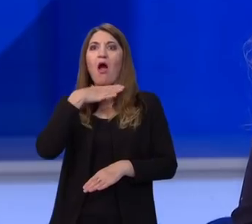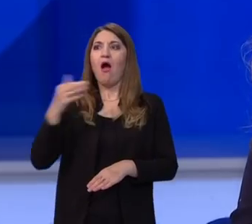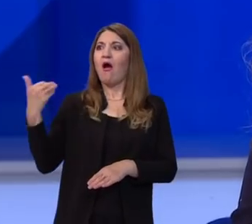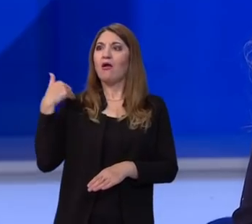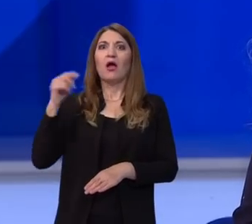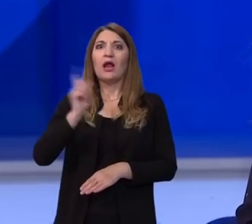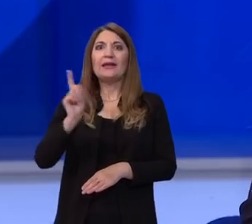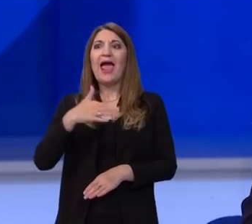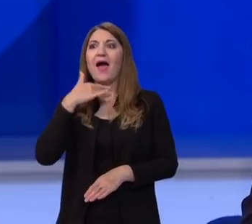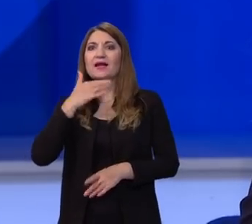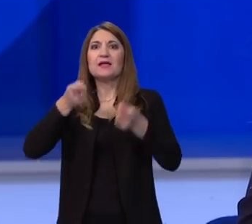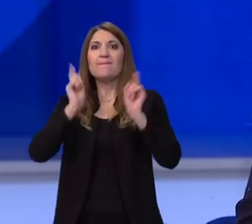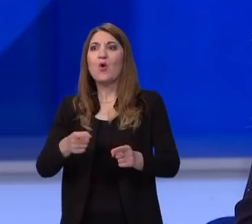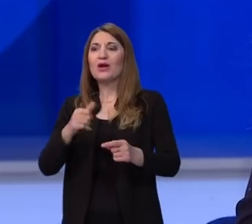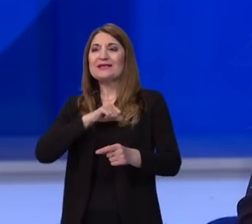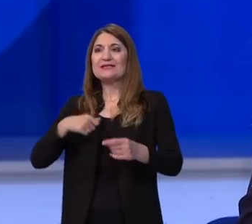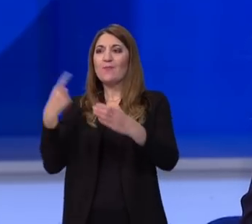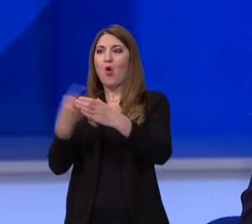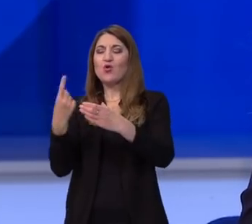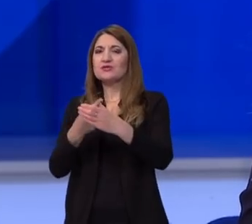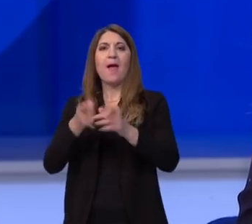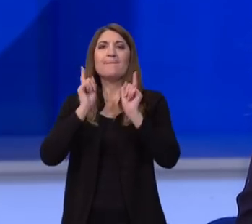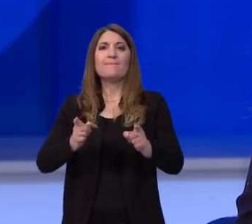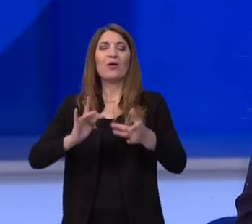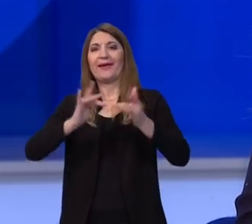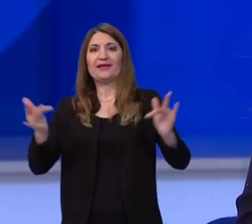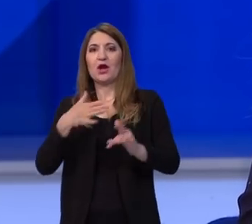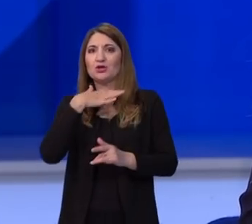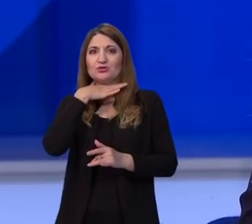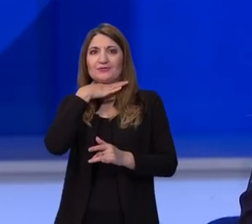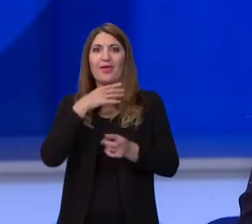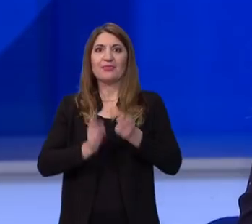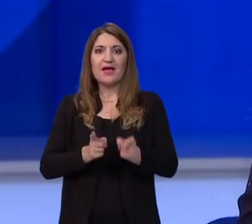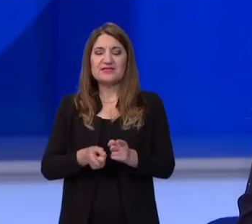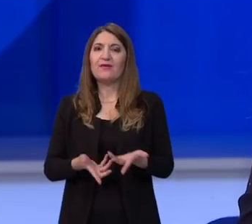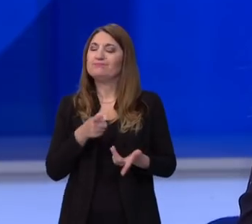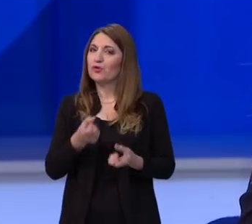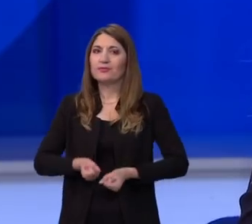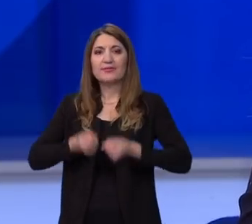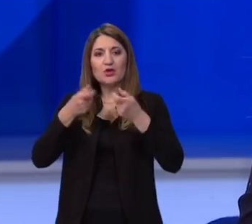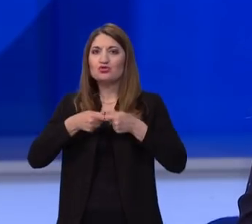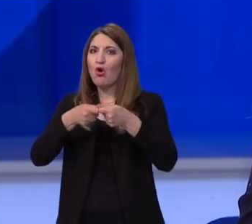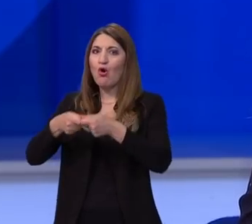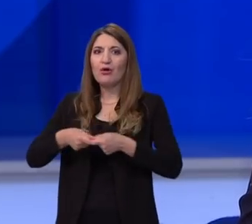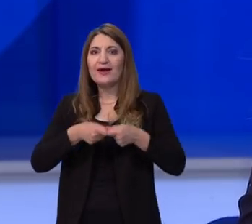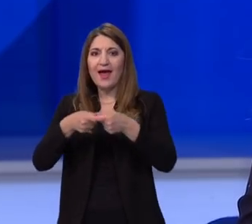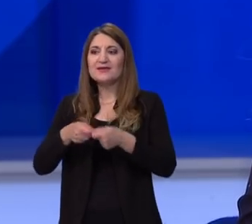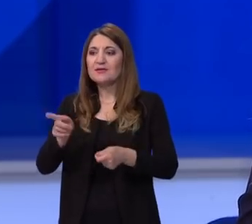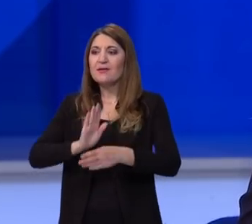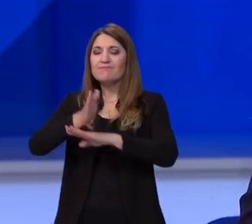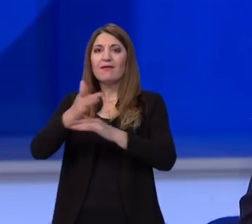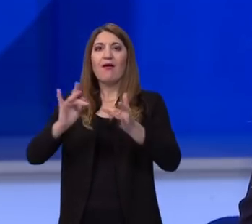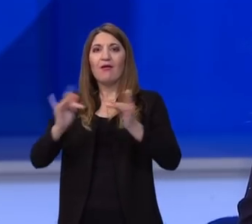cijeli razred u samoizolaciji, dakle, da je nastava online. Bilo je vrlo teško kombinirati, dakle, rad u školi sa online